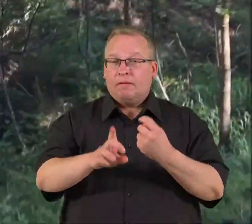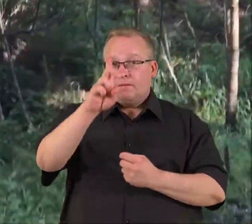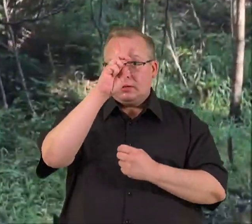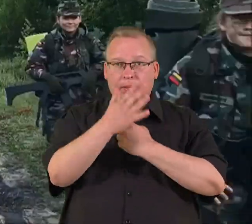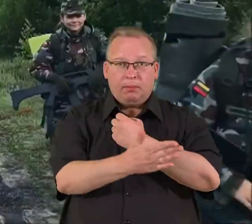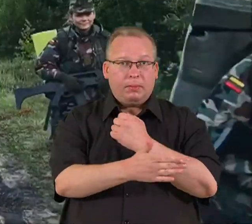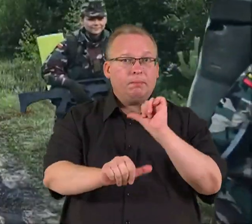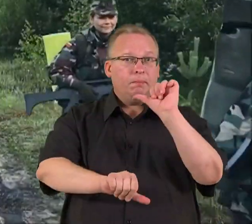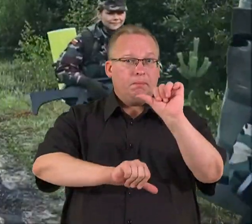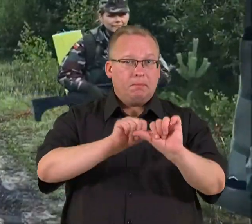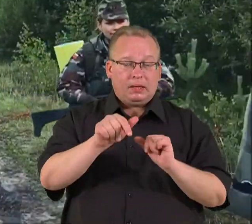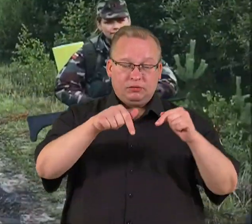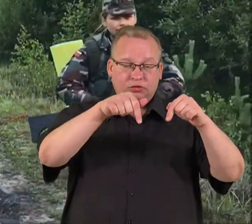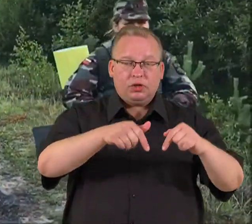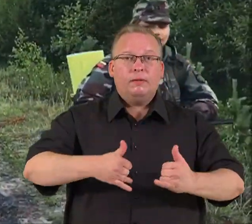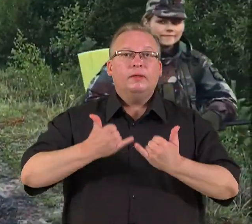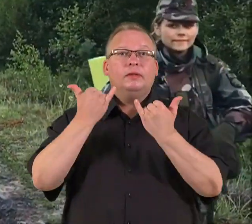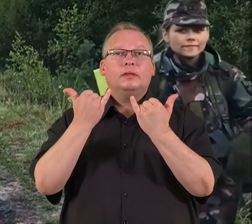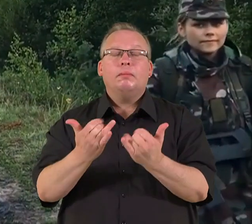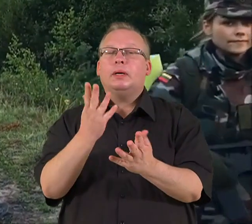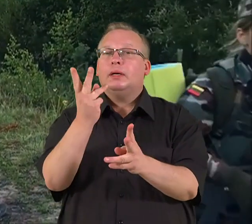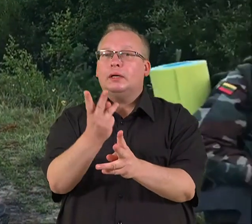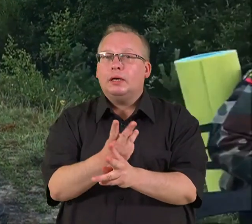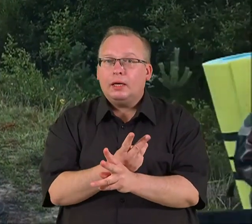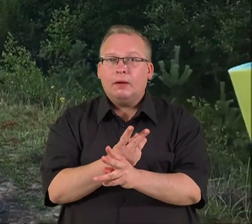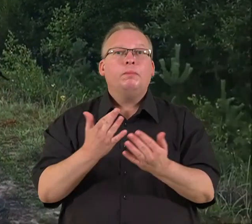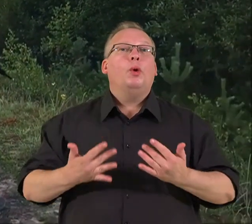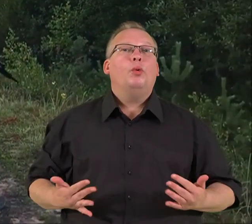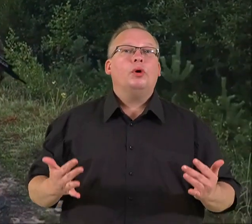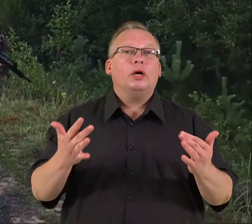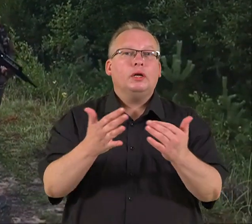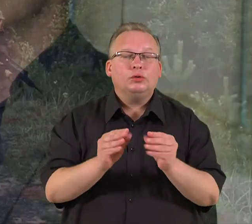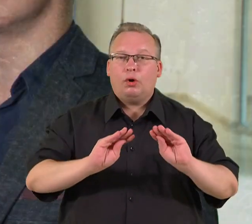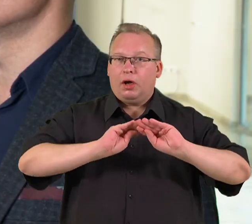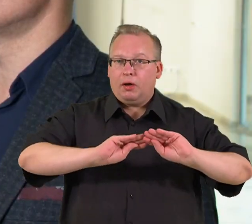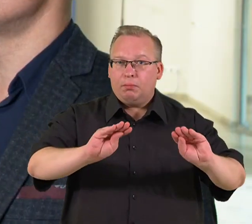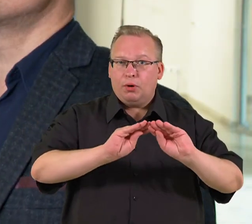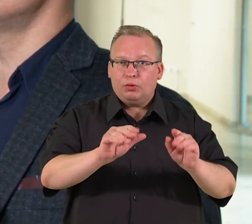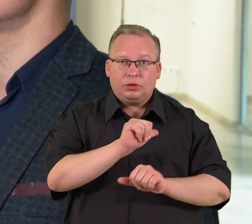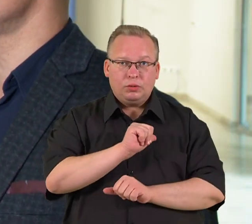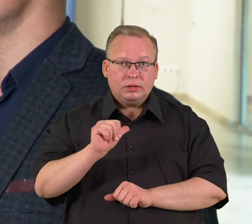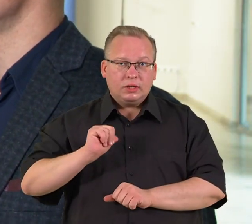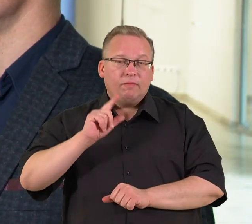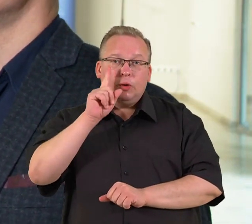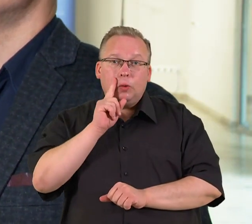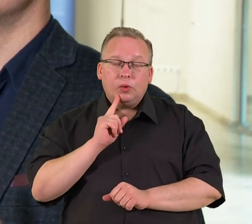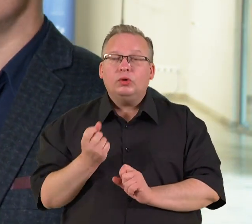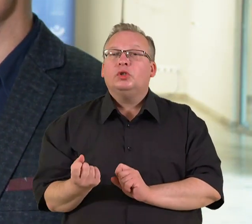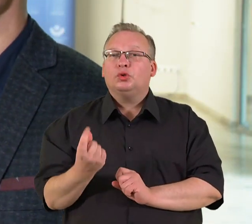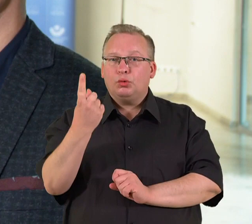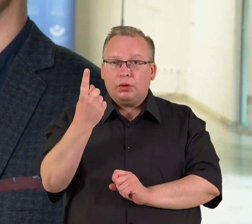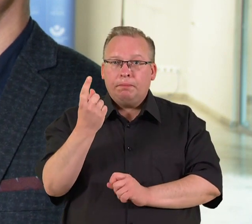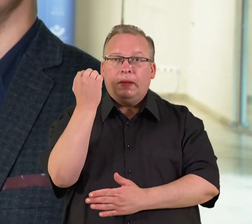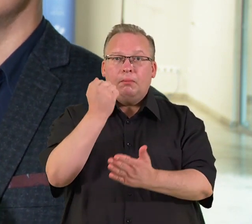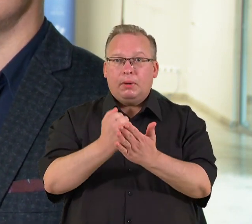metais, kad štai čia ir dabar reikia labai didelio kiekio organizuotų, apmokytų savanorių. Iš kur jos paimti? Aiškis